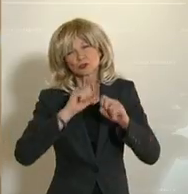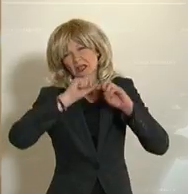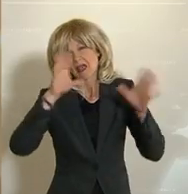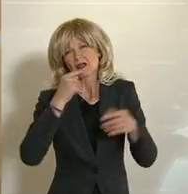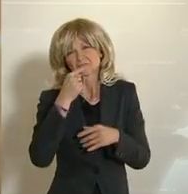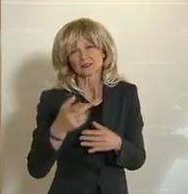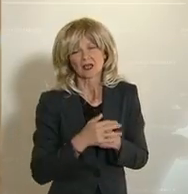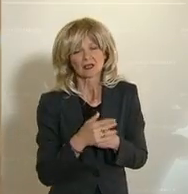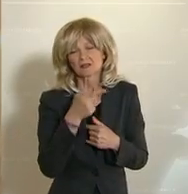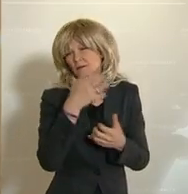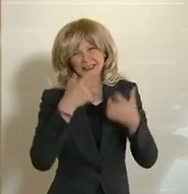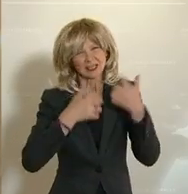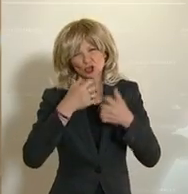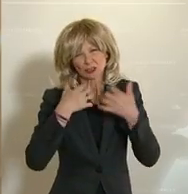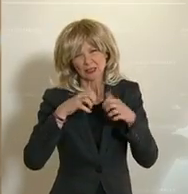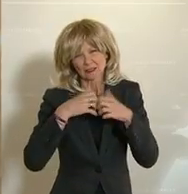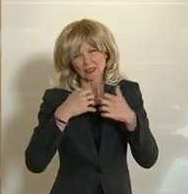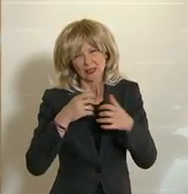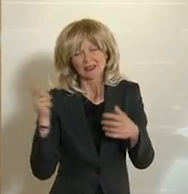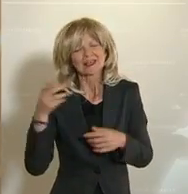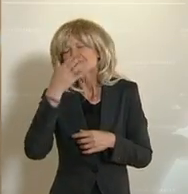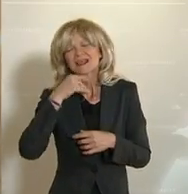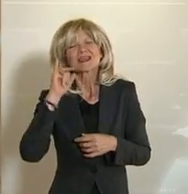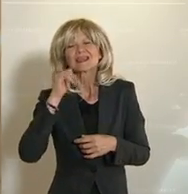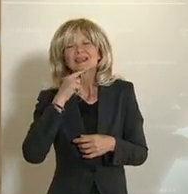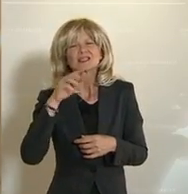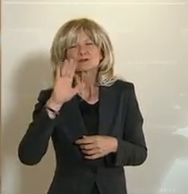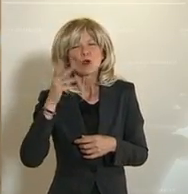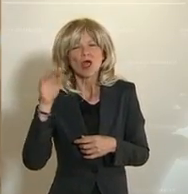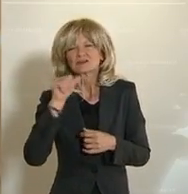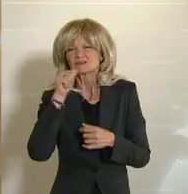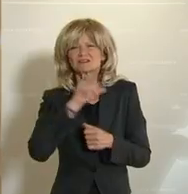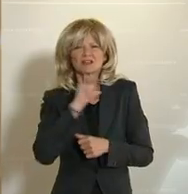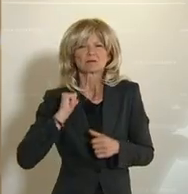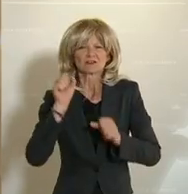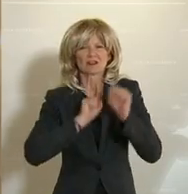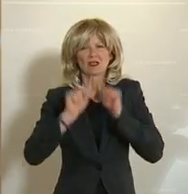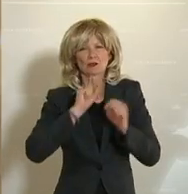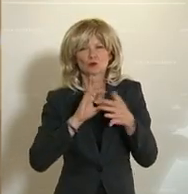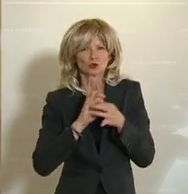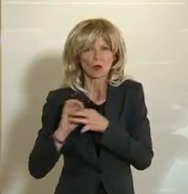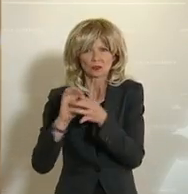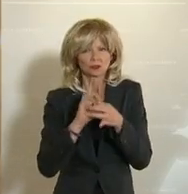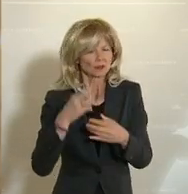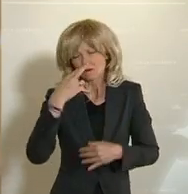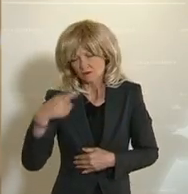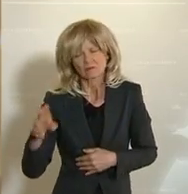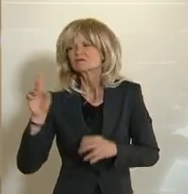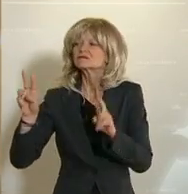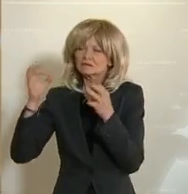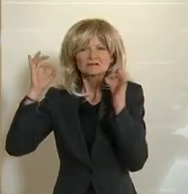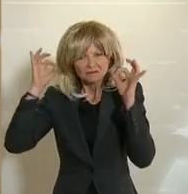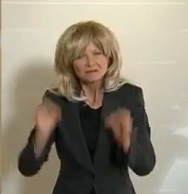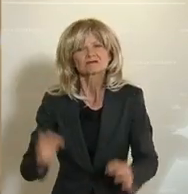Legendenbildung ein Ende betreiben, die Hispola ist keine Selbstverteidigungsorganisation. Nein, sie ist eine Terrororganisation,